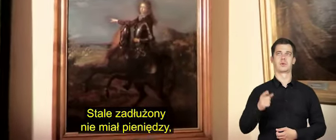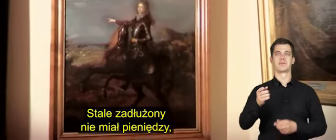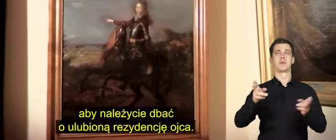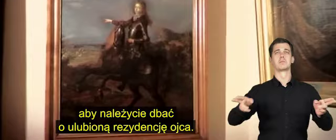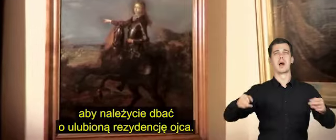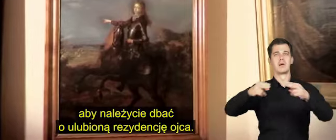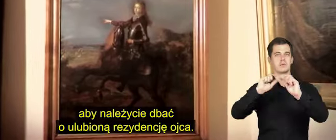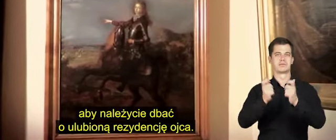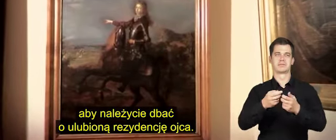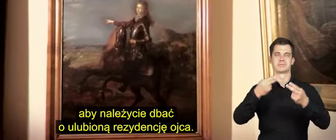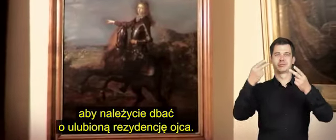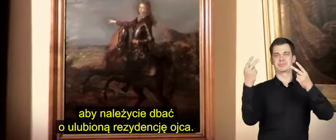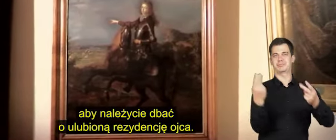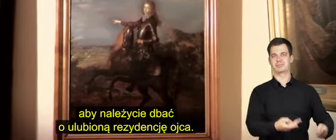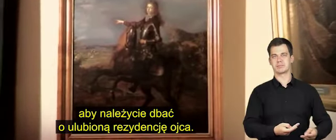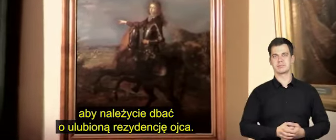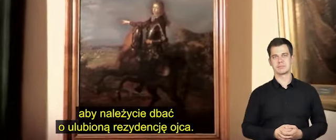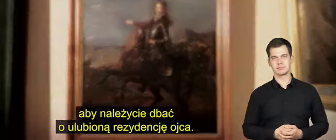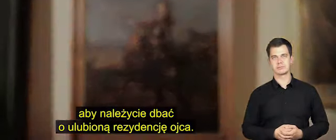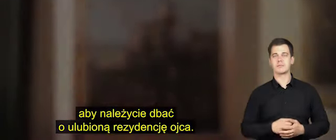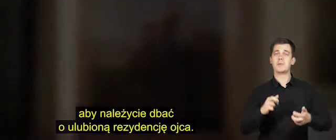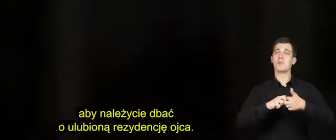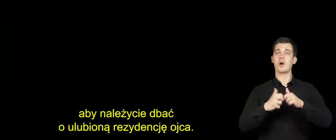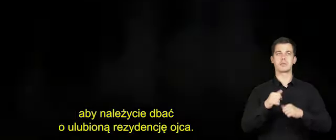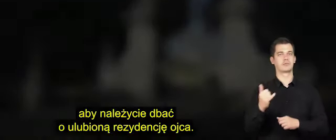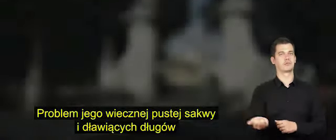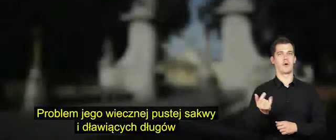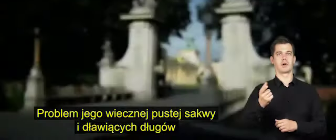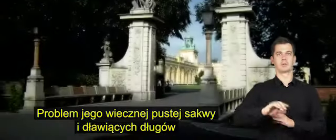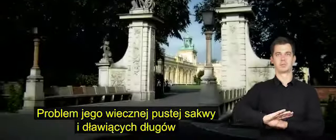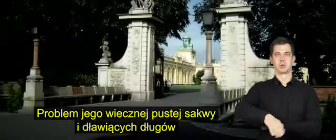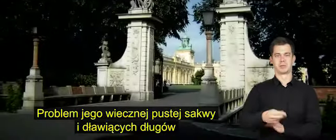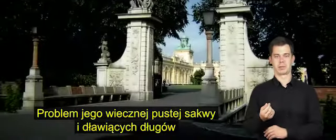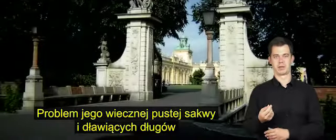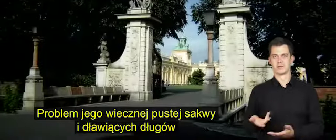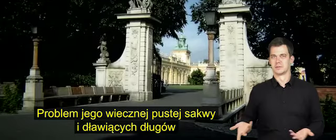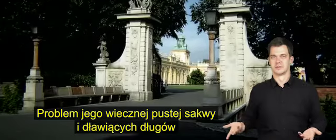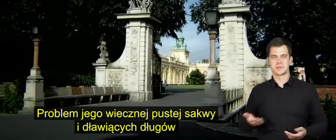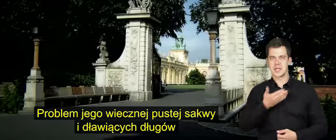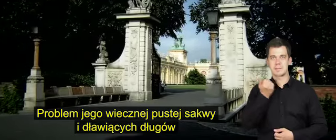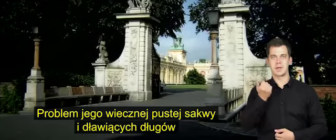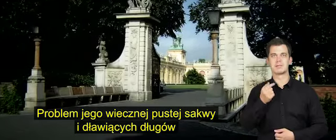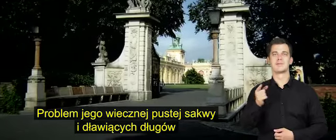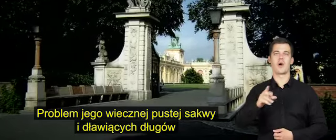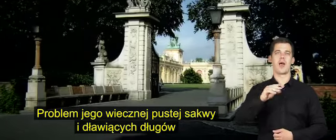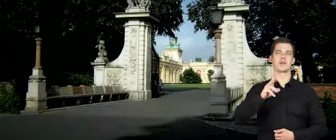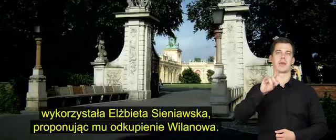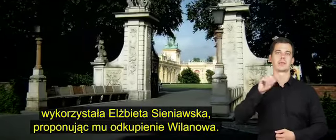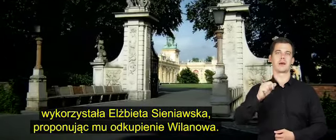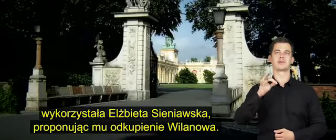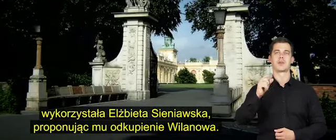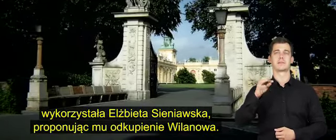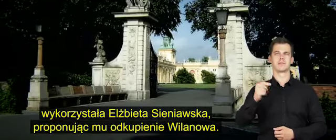miał pieniędzy, aby należycie dbać o ulubioną rezydencję ojca. Problem jego wiecznie pustej sakwy i dławiących długów